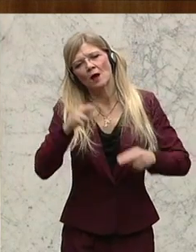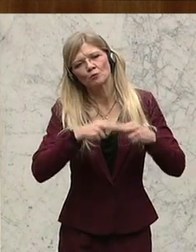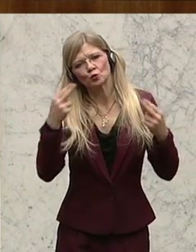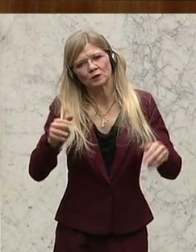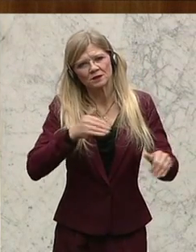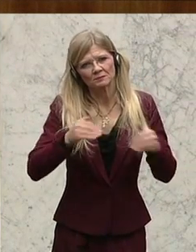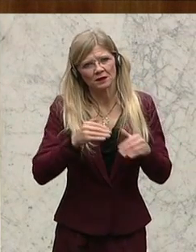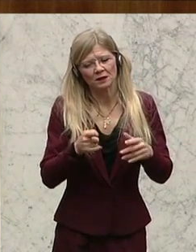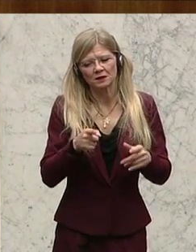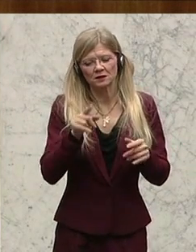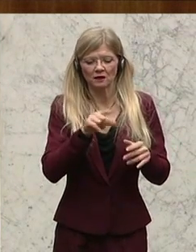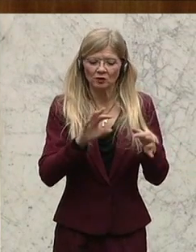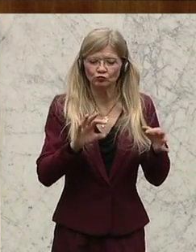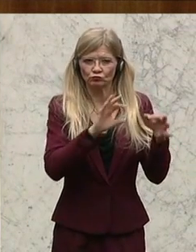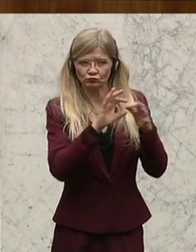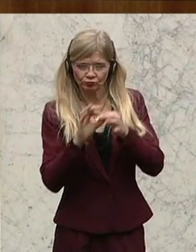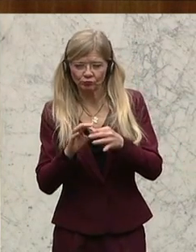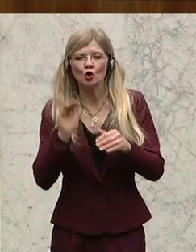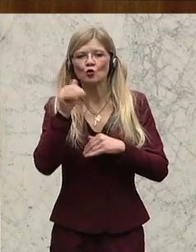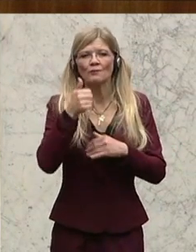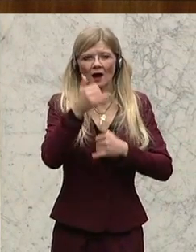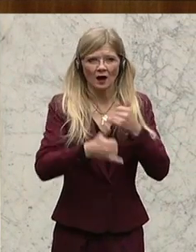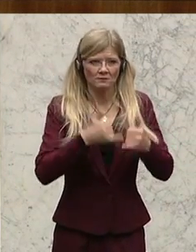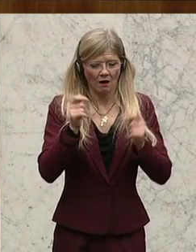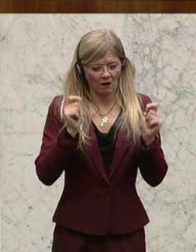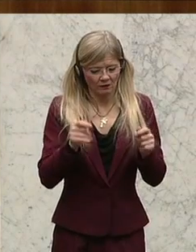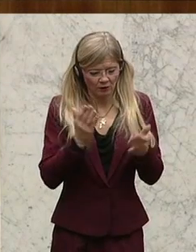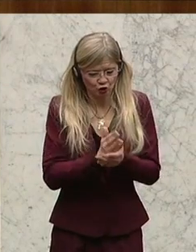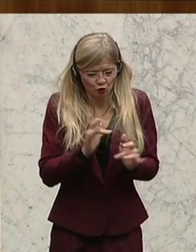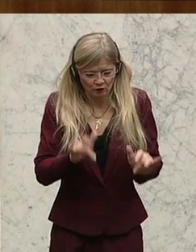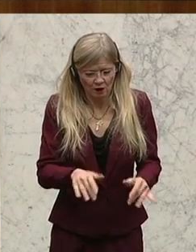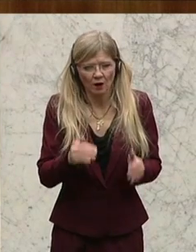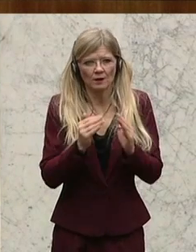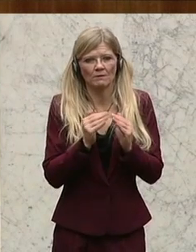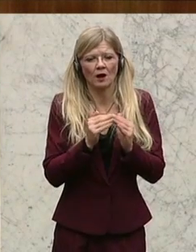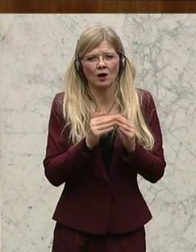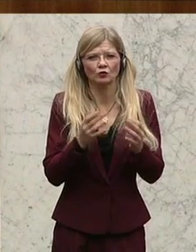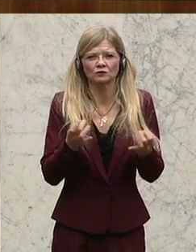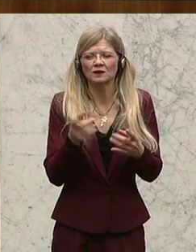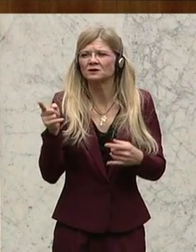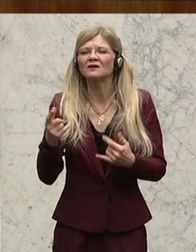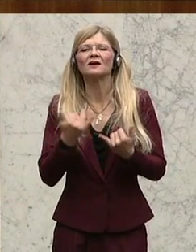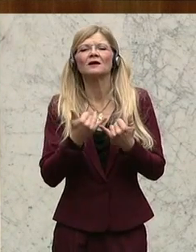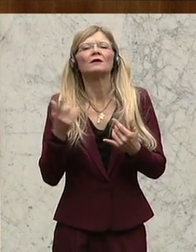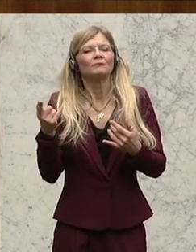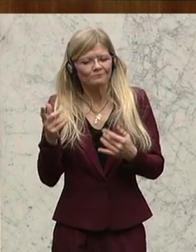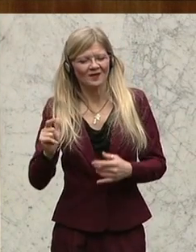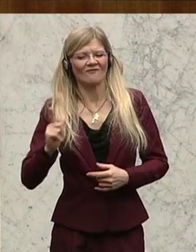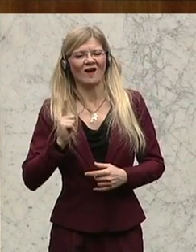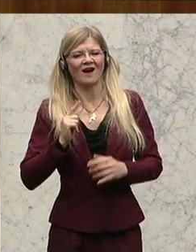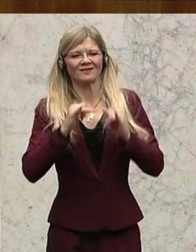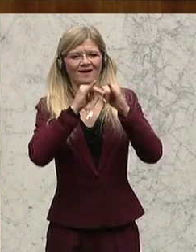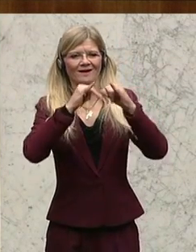kennen meine Forderung. Seit über einem Jahr habe ich hier einen Antrag liegen in diesem Haus zu Wartekämpst in Nordafrika. Und zwar für